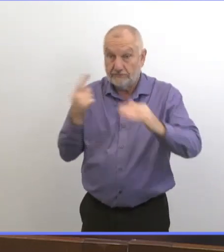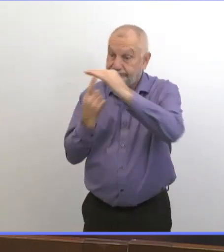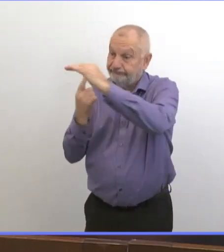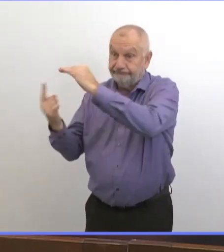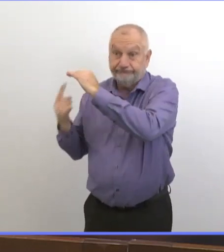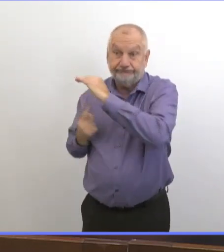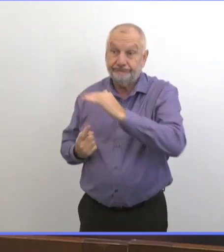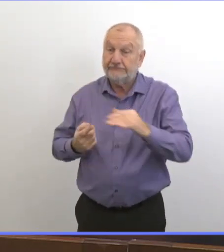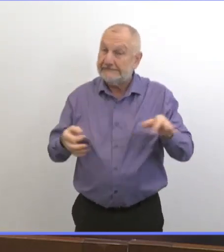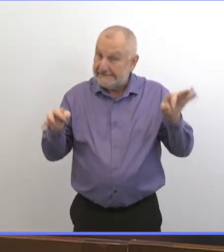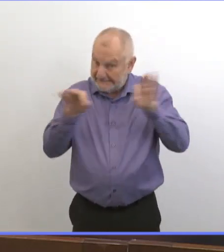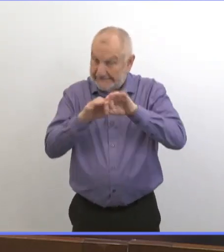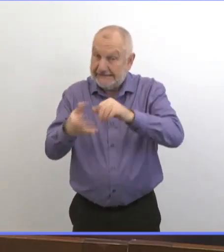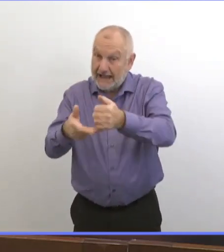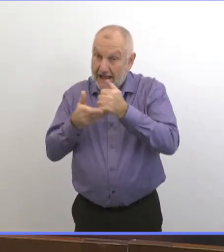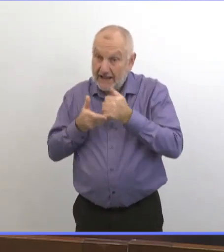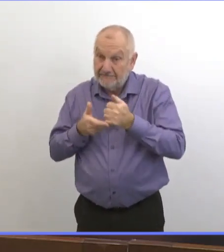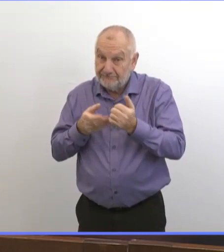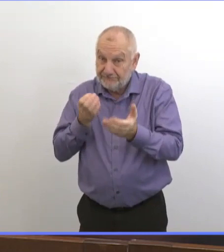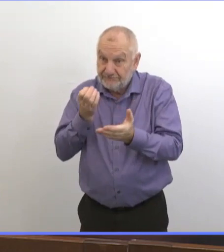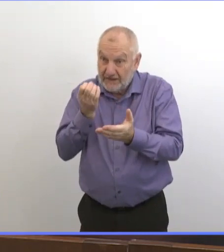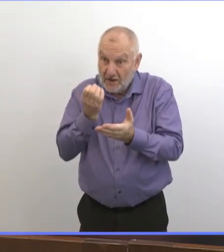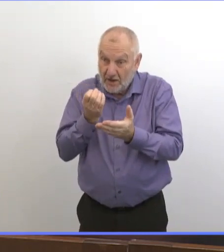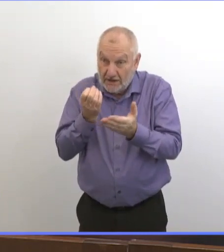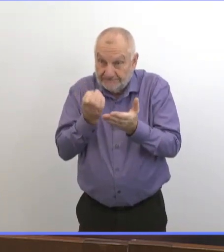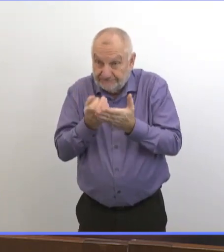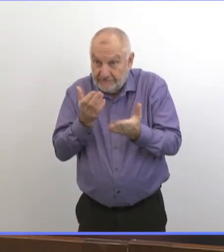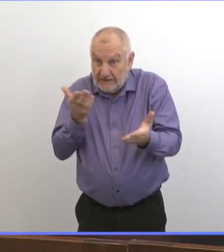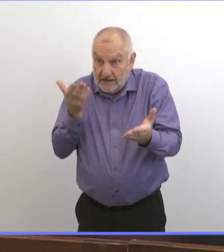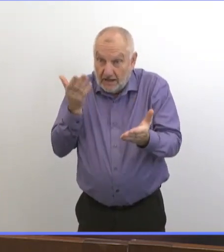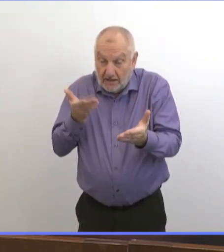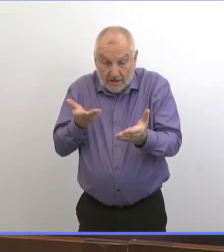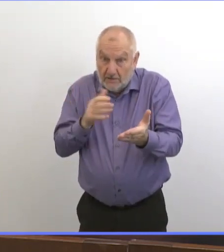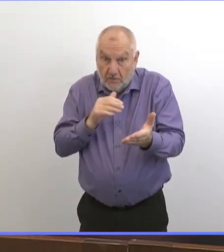réduit le nombre de contacts et ça permet à'économie d'avancer.